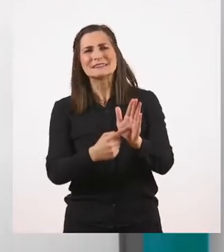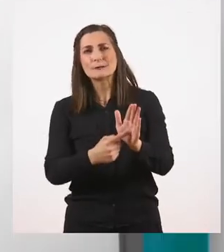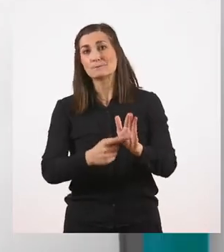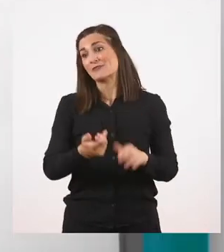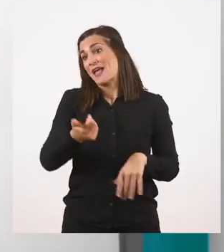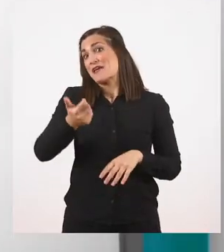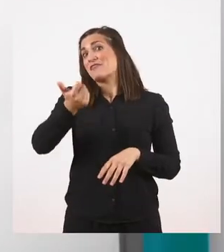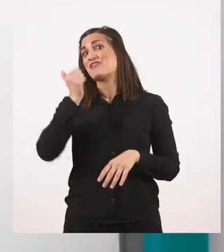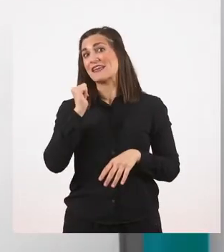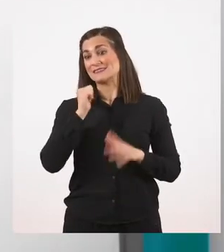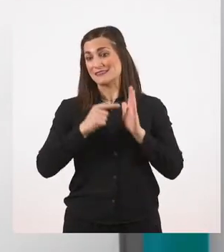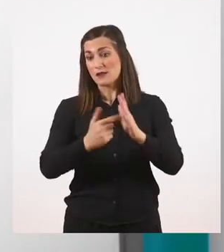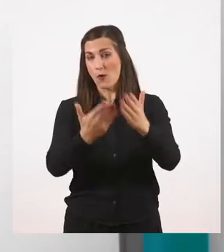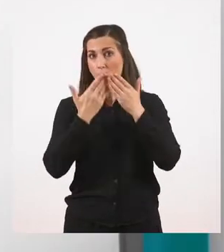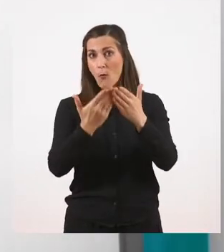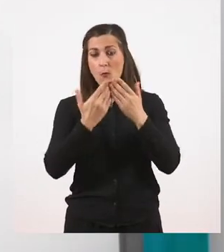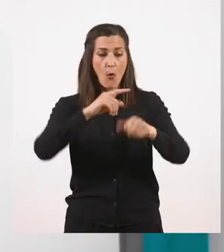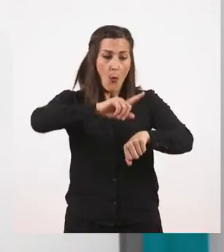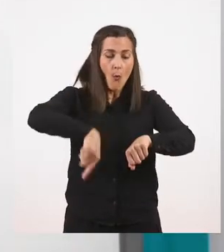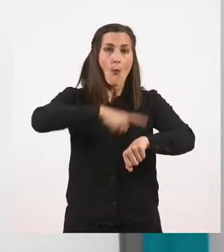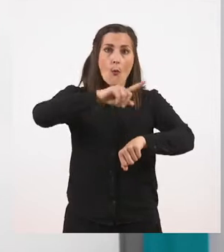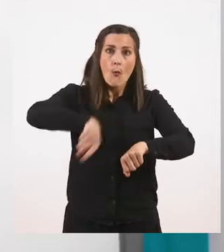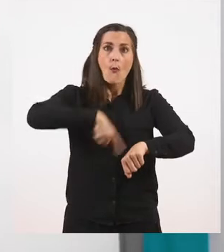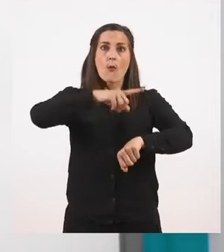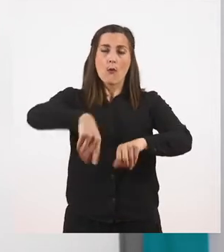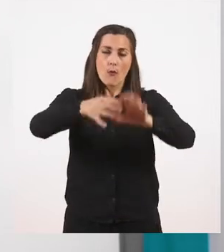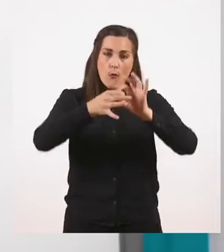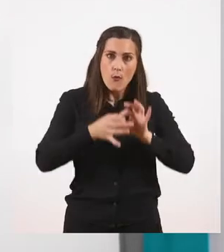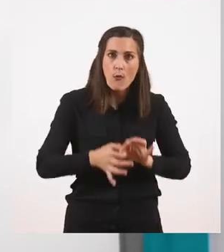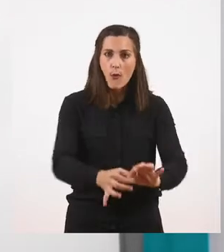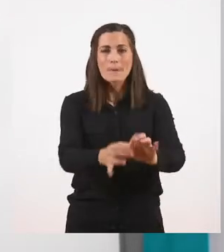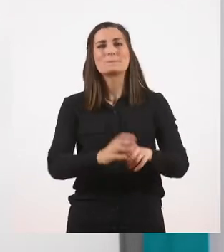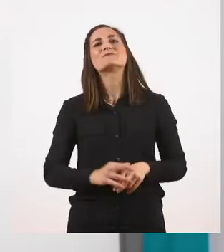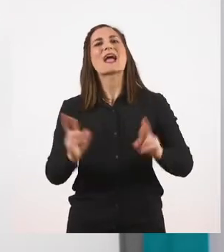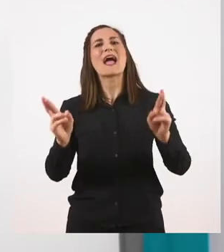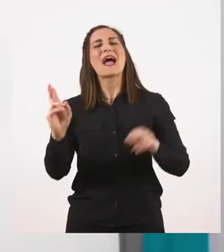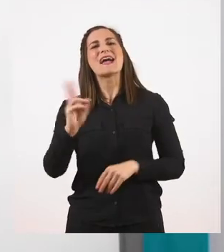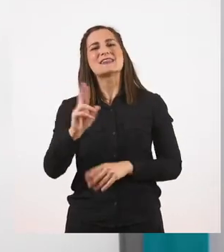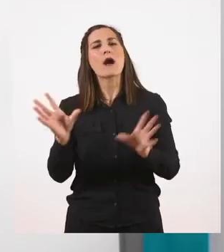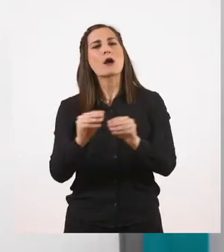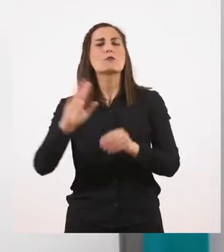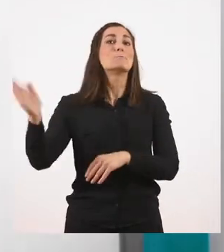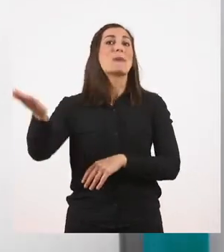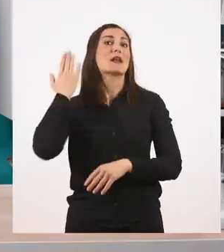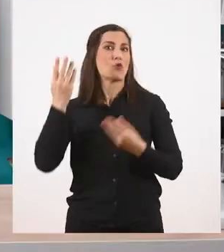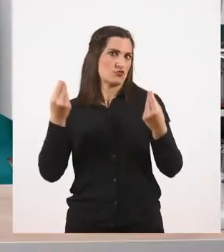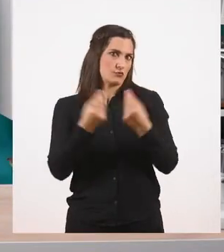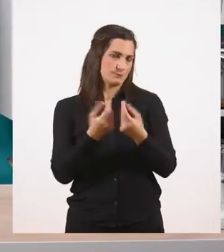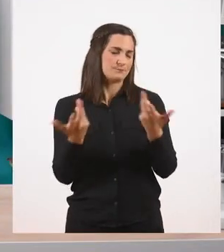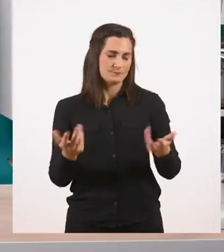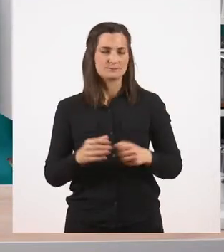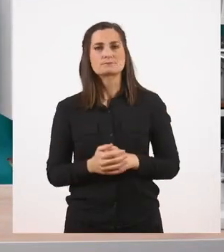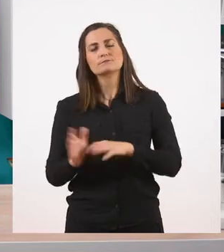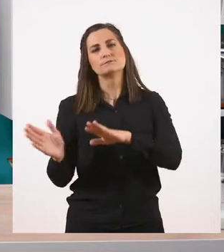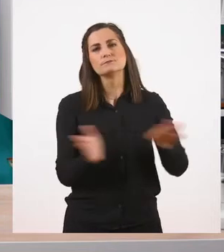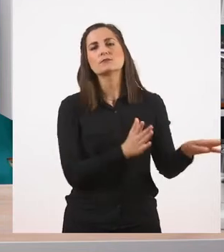χθες και αυτή η ενέργεια είχε διάρκεια. Παρατατικός. Δηλώνει το ρήμα μας εδώ μια παρελθοντική ενέργεια. Και